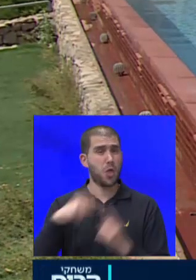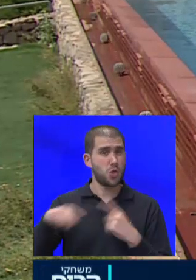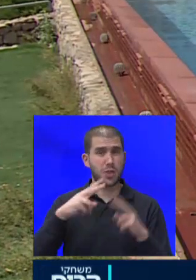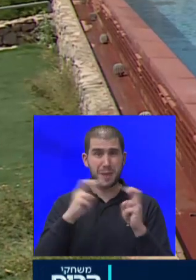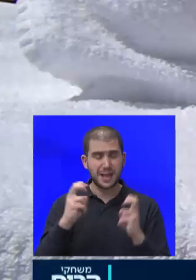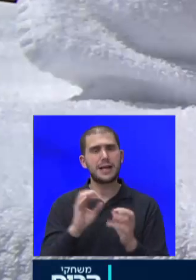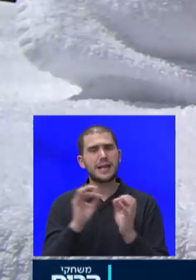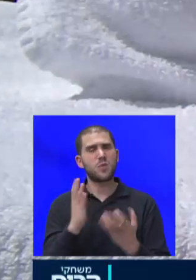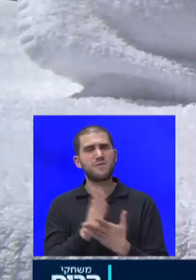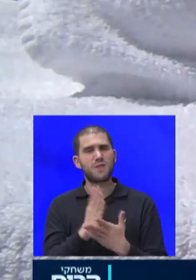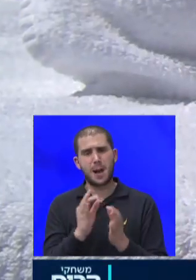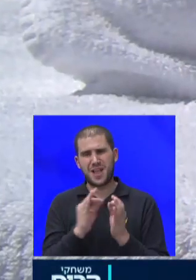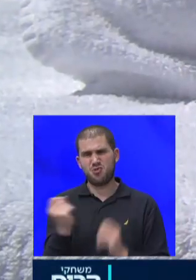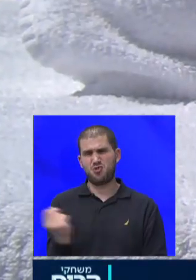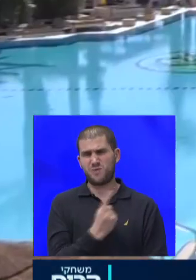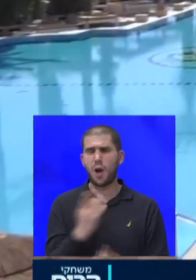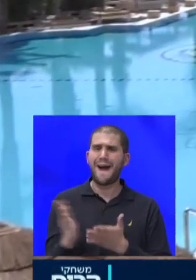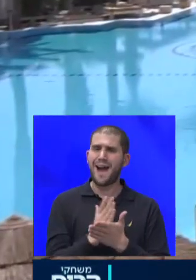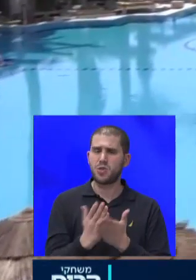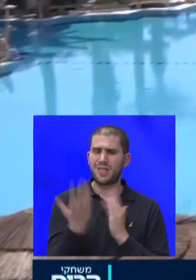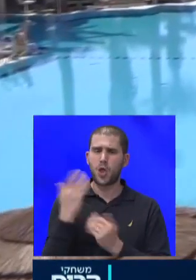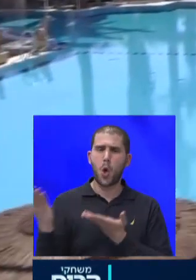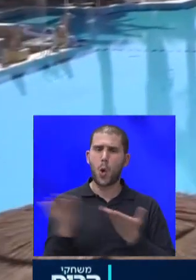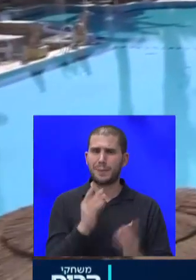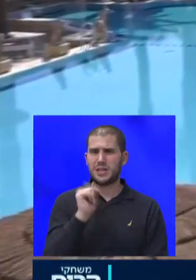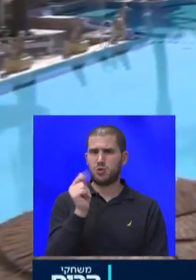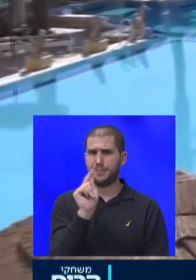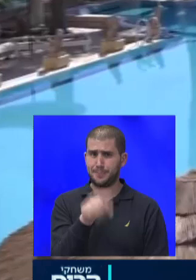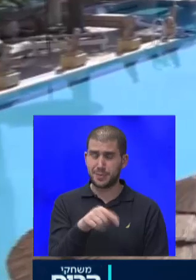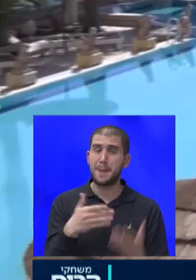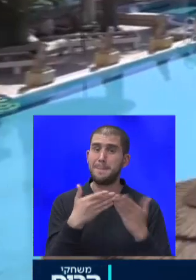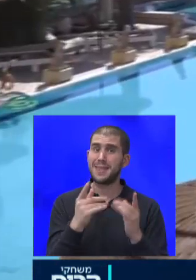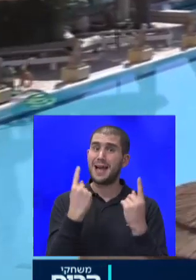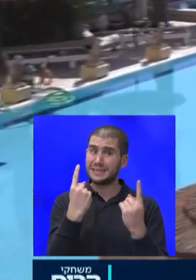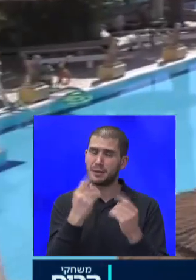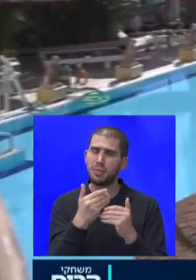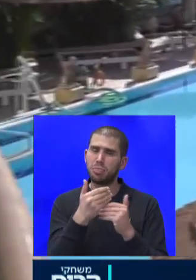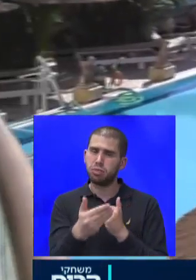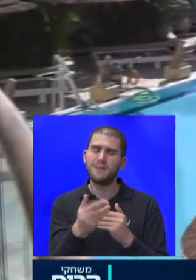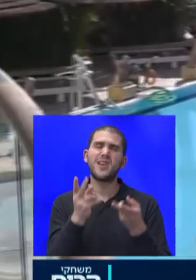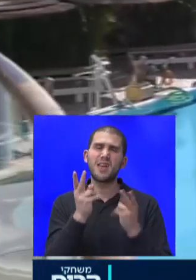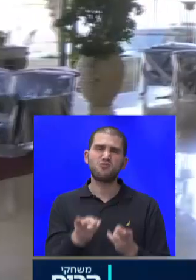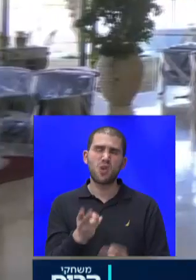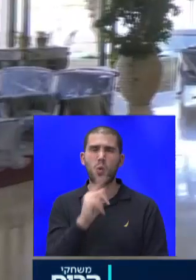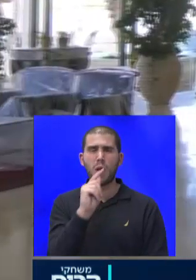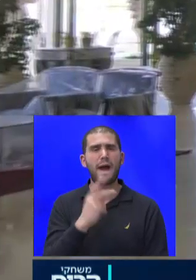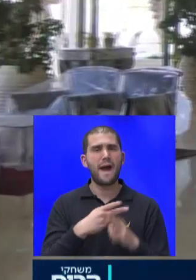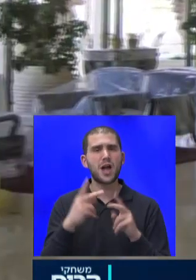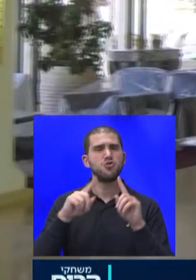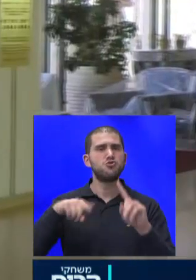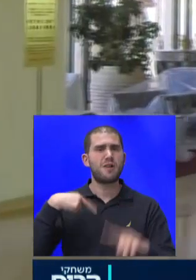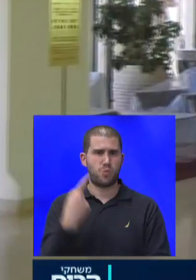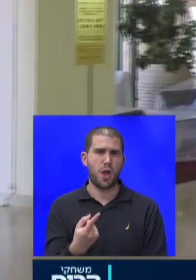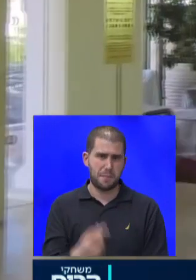השבוע בהכנות לקראת האורחים הראשונים. הפתיחה עצמה תתאחר ותתאפשר ככל הנראה רק בשבוע הבא, אחרי